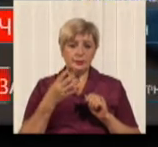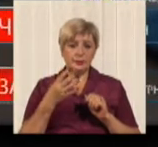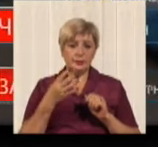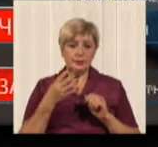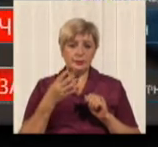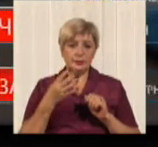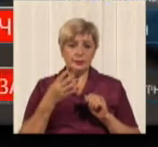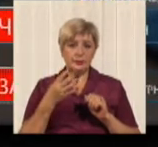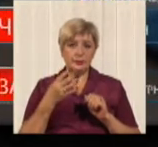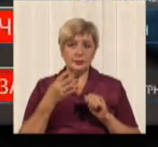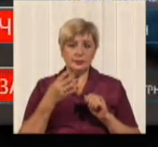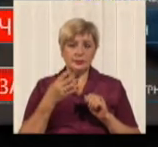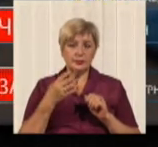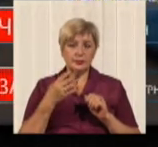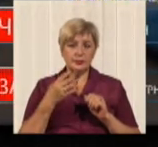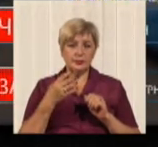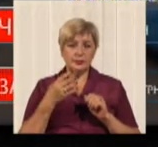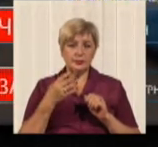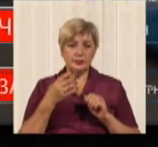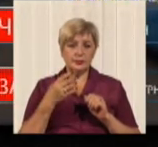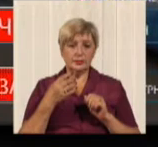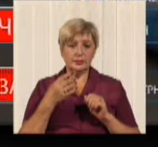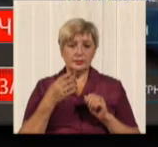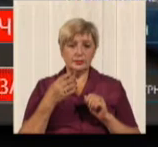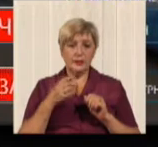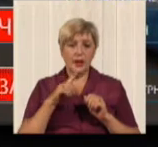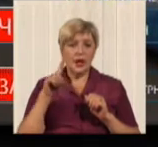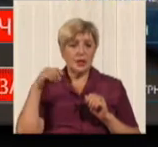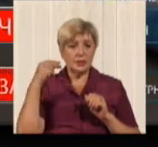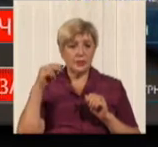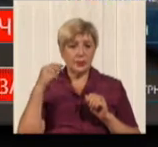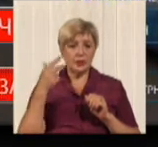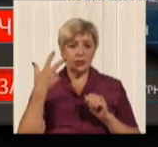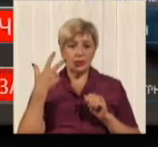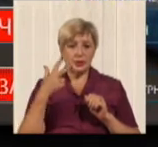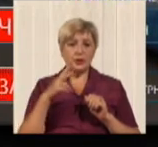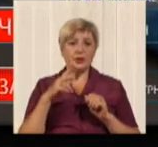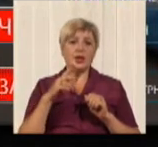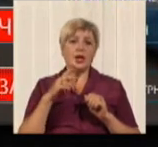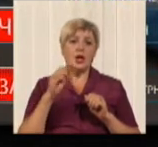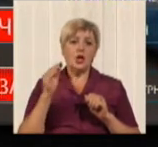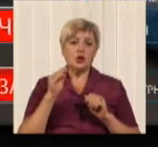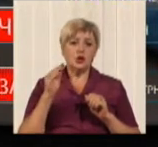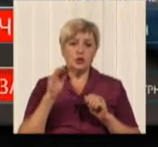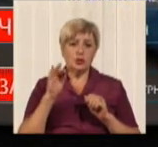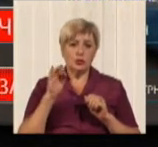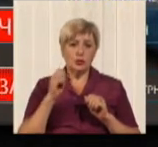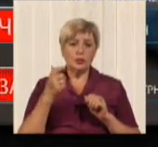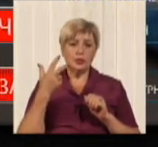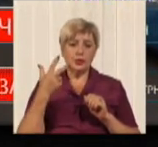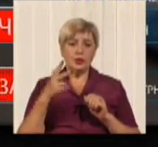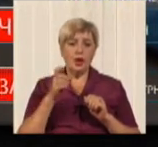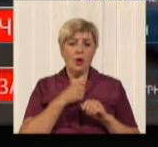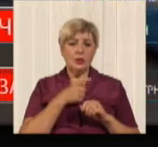Далі нам трошки не... Запоріжжя – 3, Житомир бачимо, 3, Одеса – 3